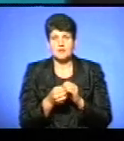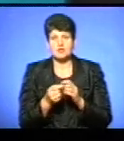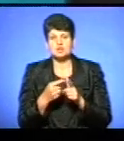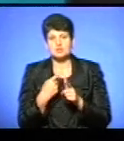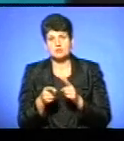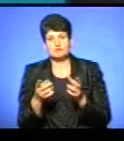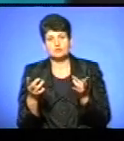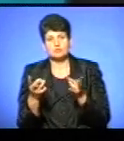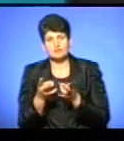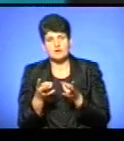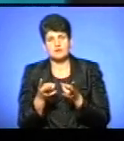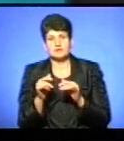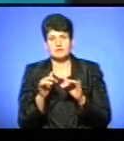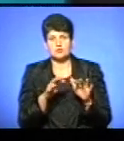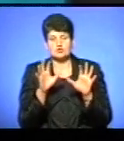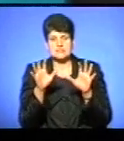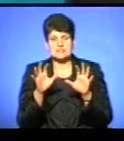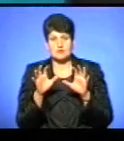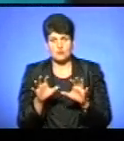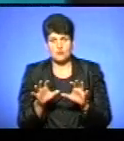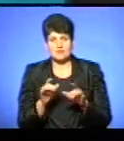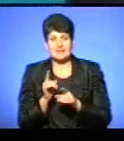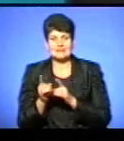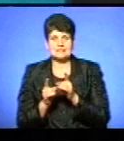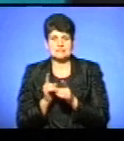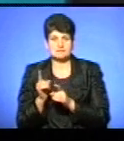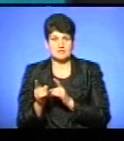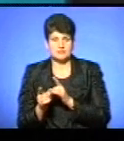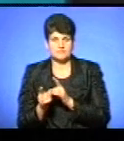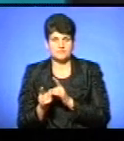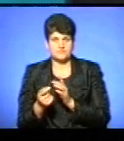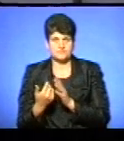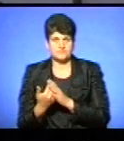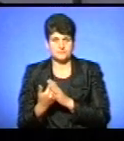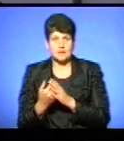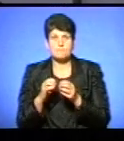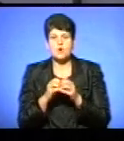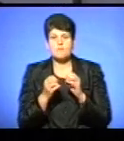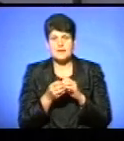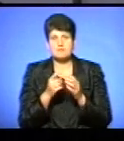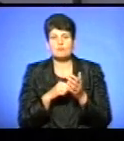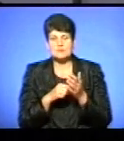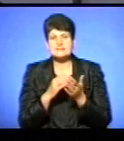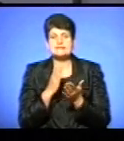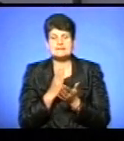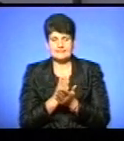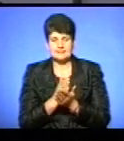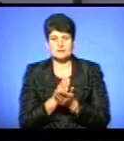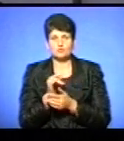діючі закони певних змін, водозмінень, скажімо так? Проблеми в місті є, тому що